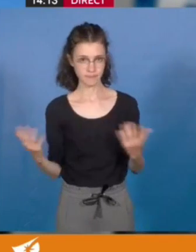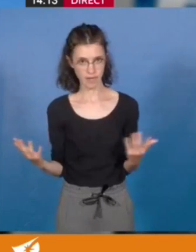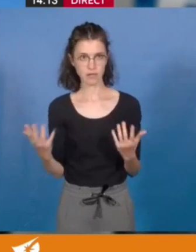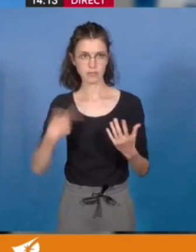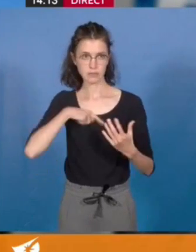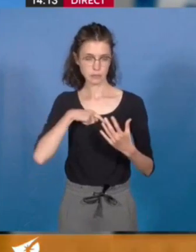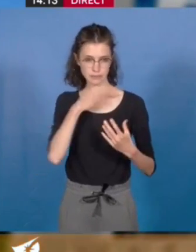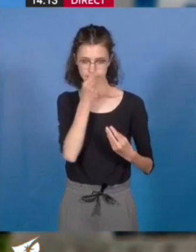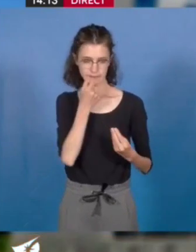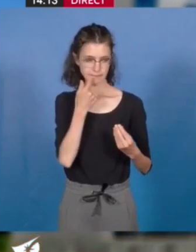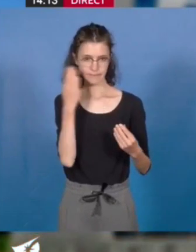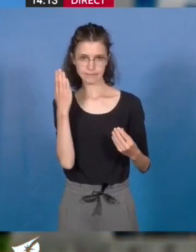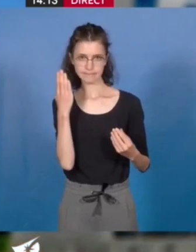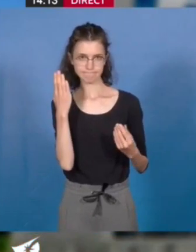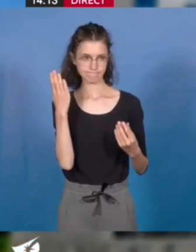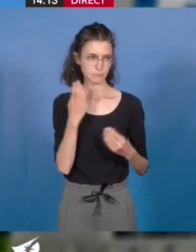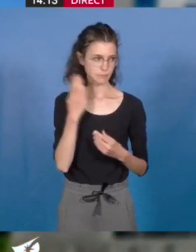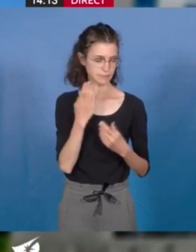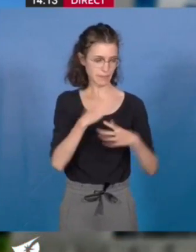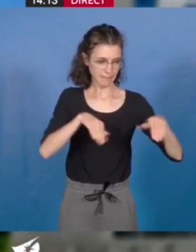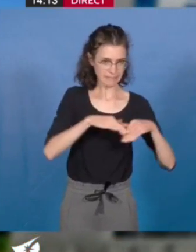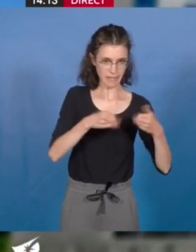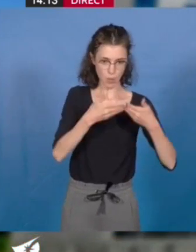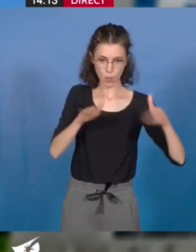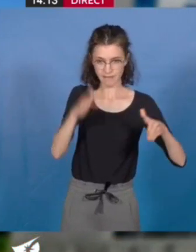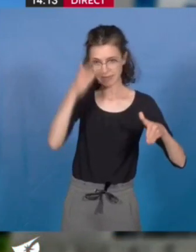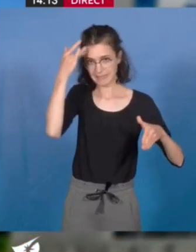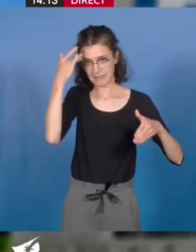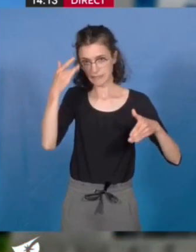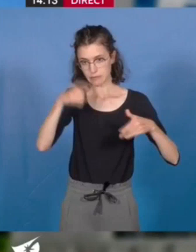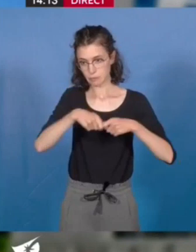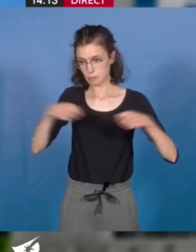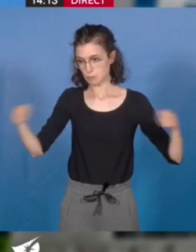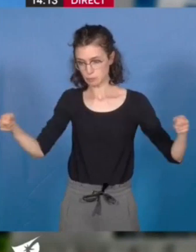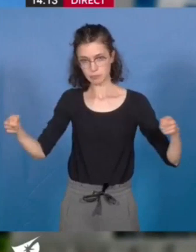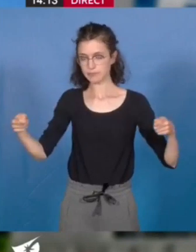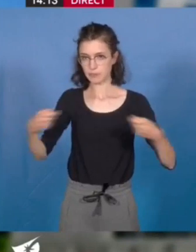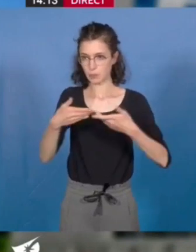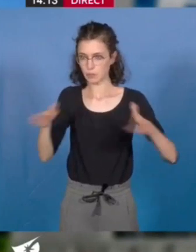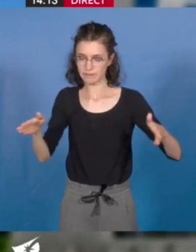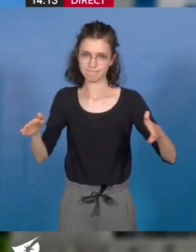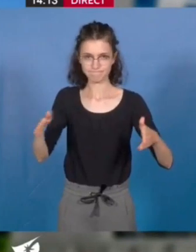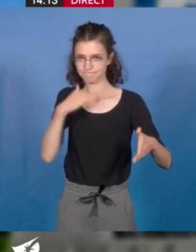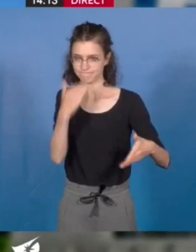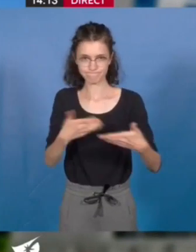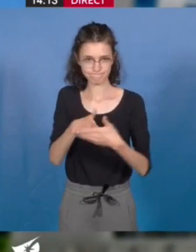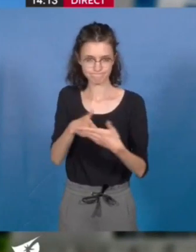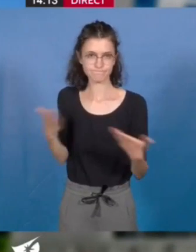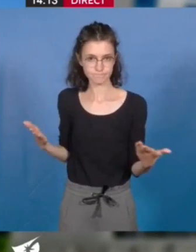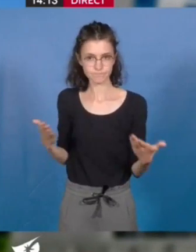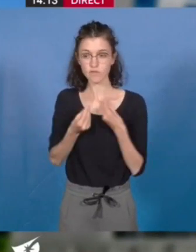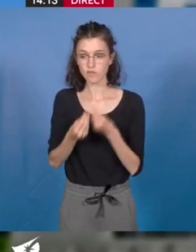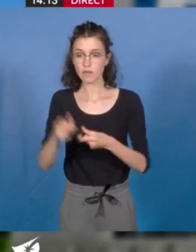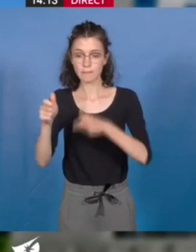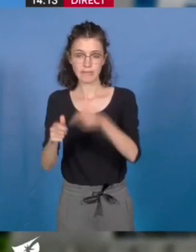habilités à la surveillance des bassins à pouvoir ouvrir tout l'été une piscine. Cette situation prive de nombreux enfants de l'apprentissage de la